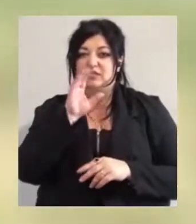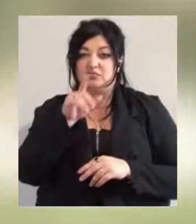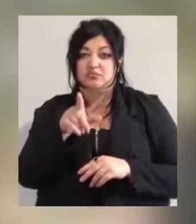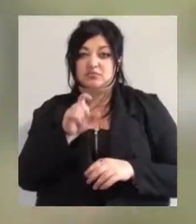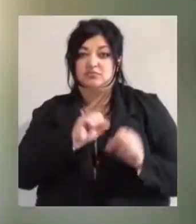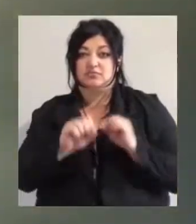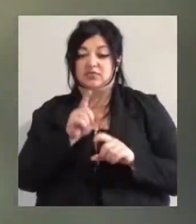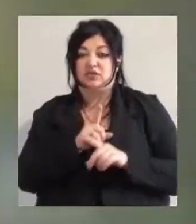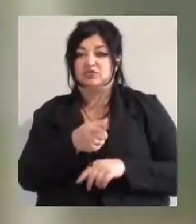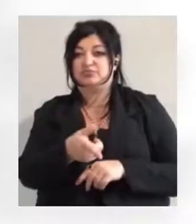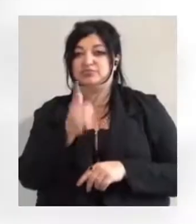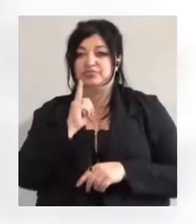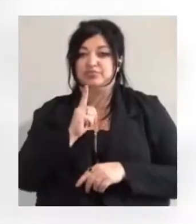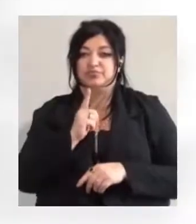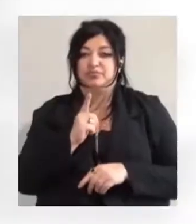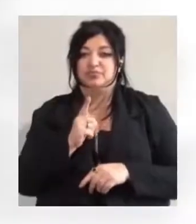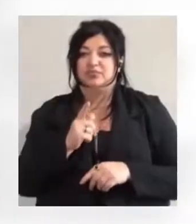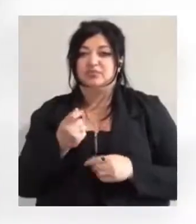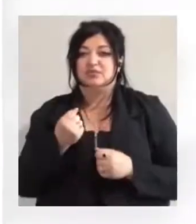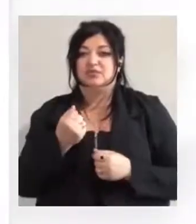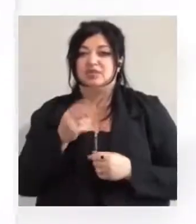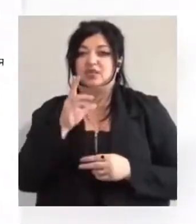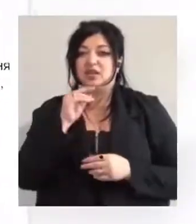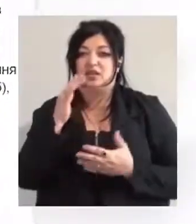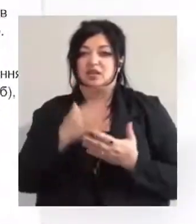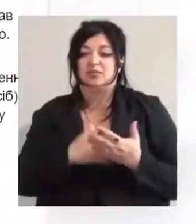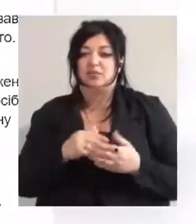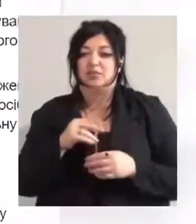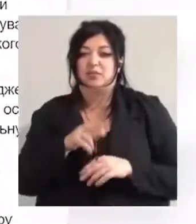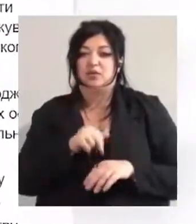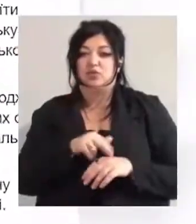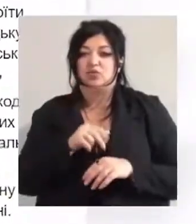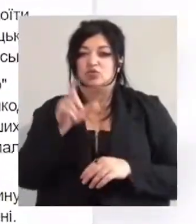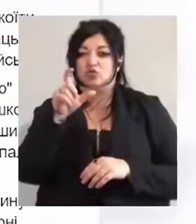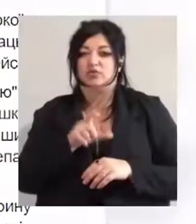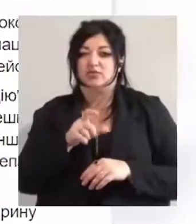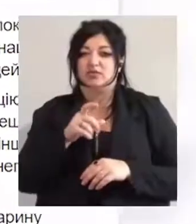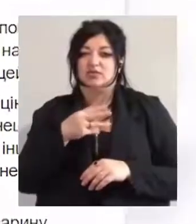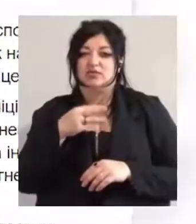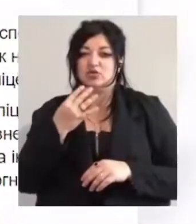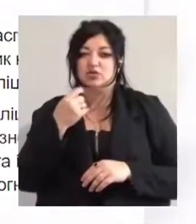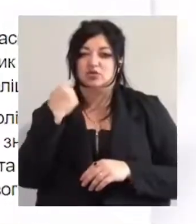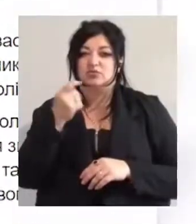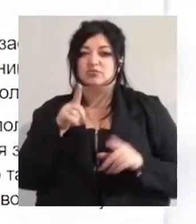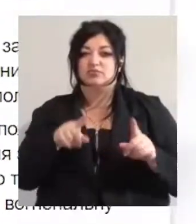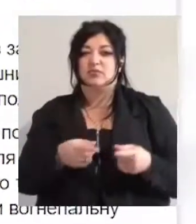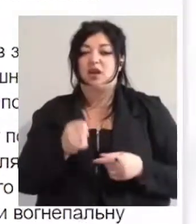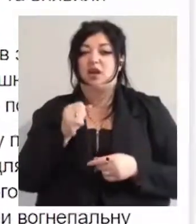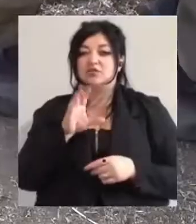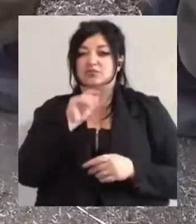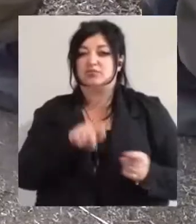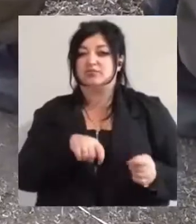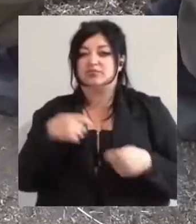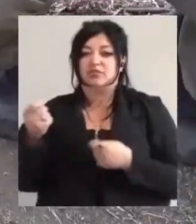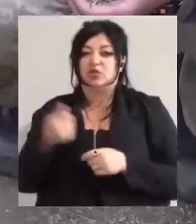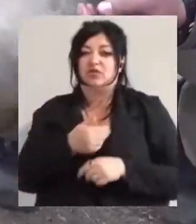вогнепальну зброю. За даними патрульних, 34-річного чоловіка затримали, а поранену тварину передали до ветеринарної клініки. За словами